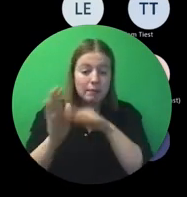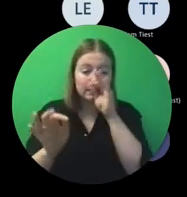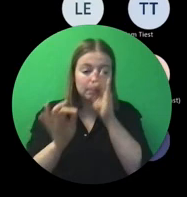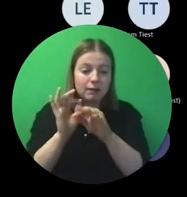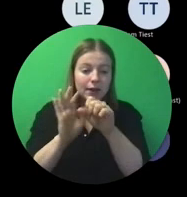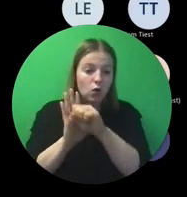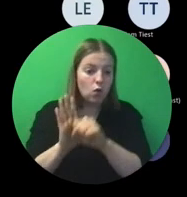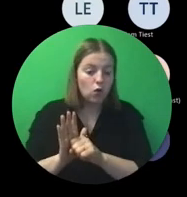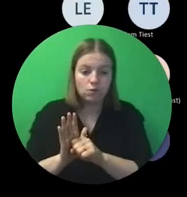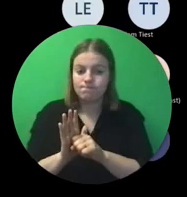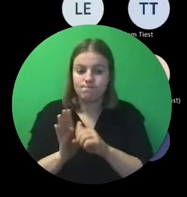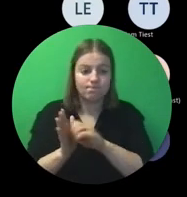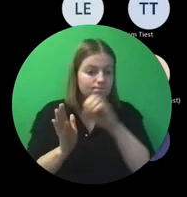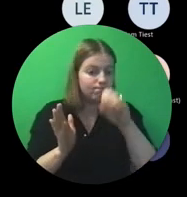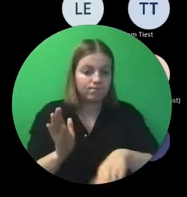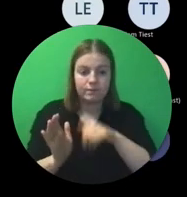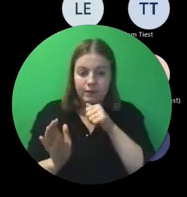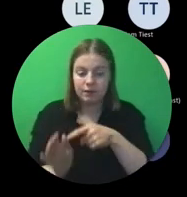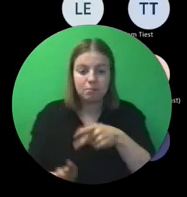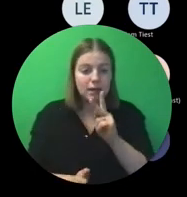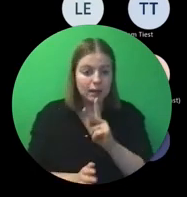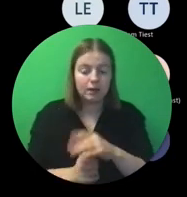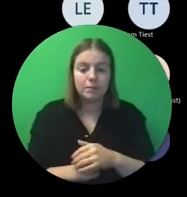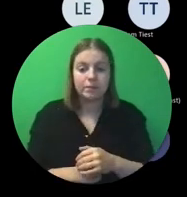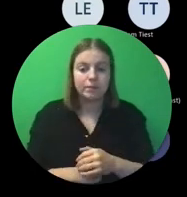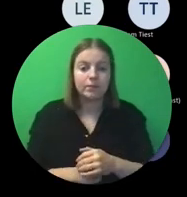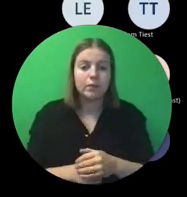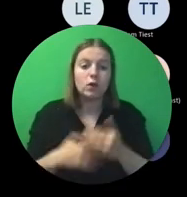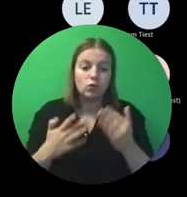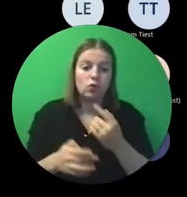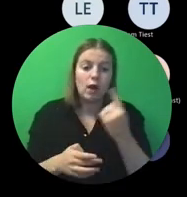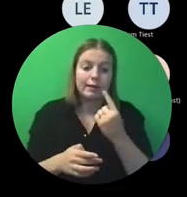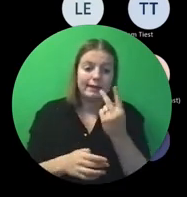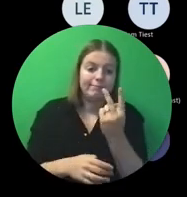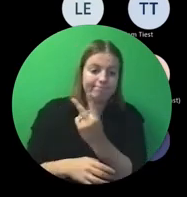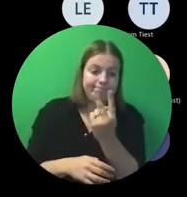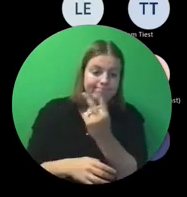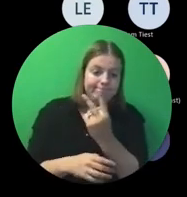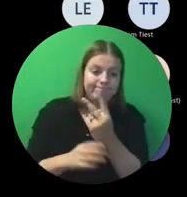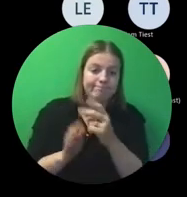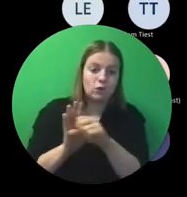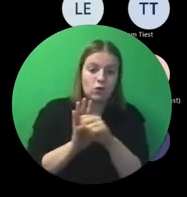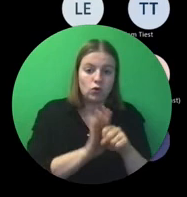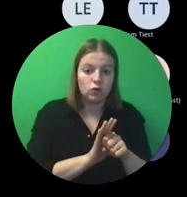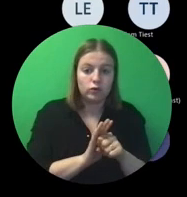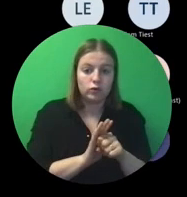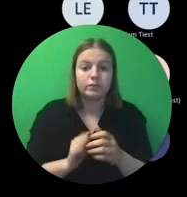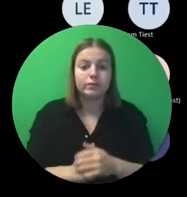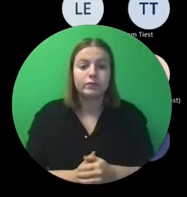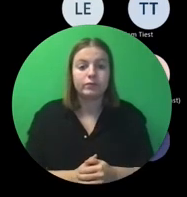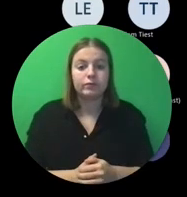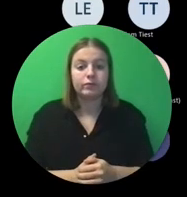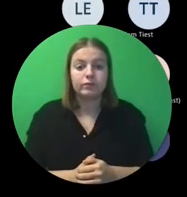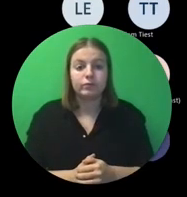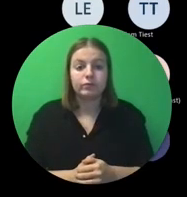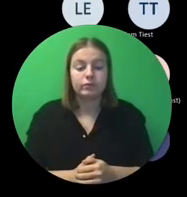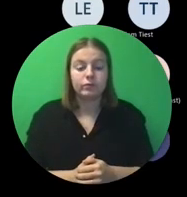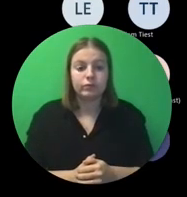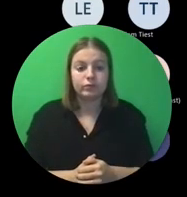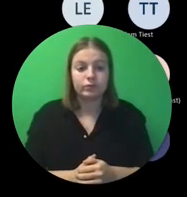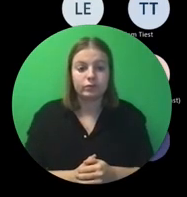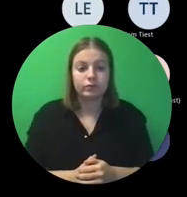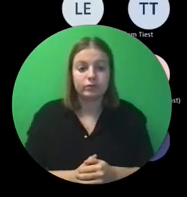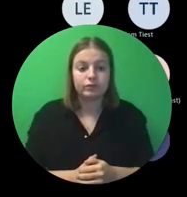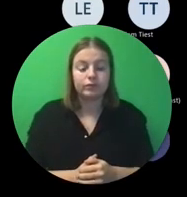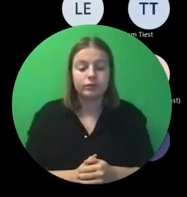die zijn verdwenen. Dus het zijn nu altijd deze. Erasmus Plus of de